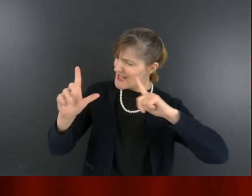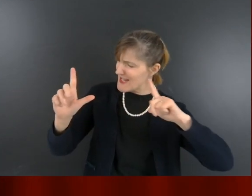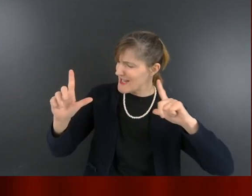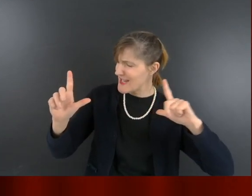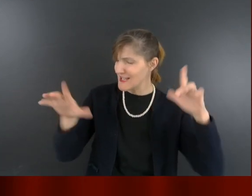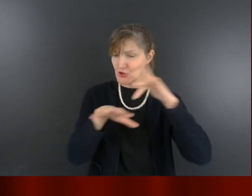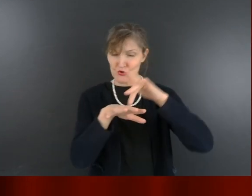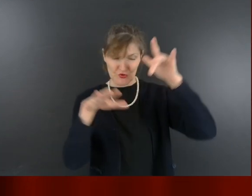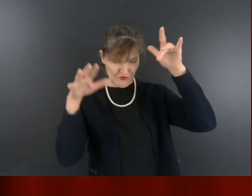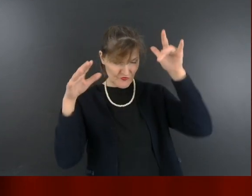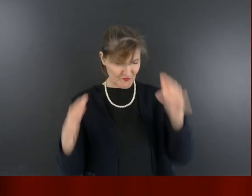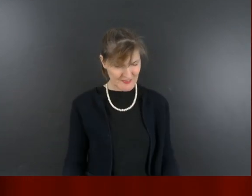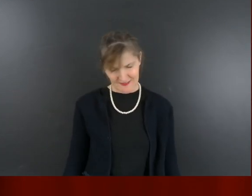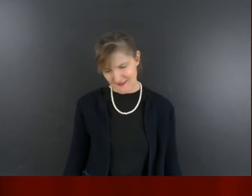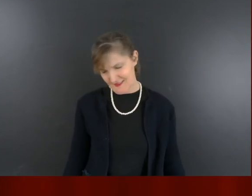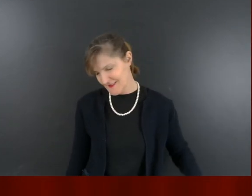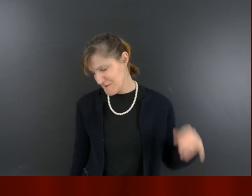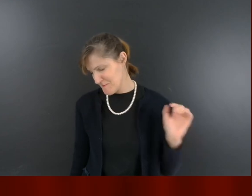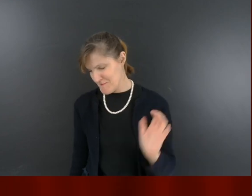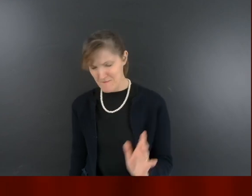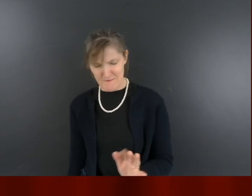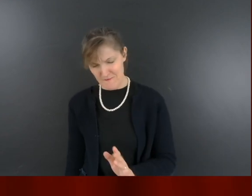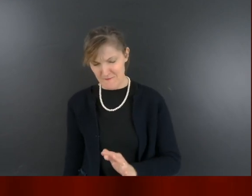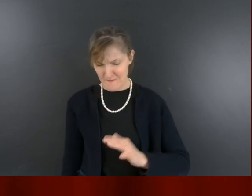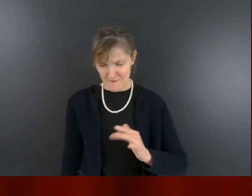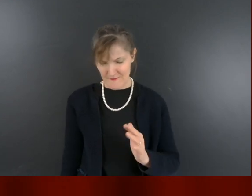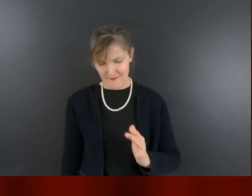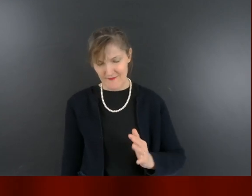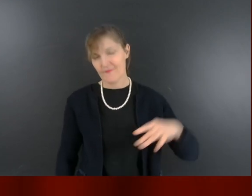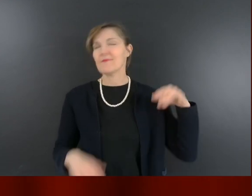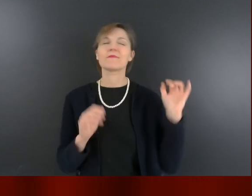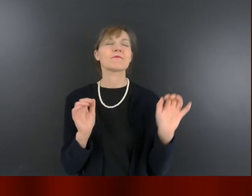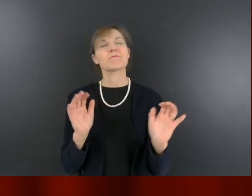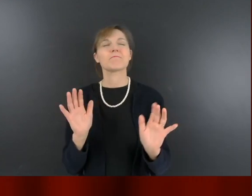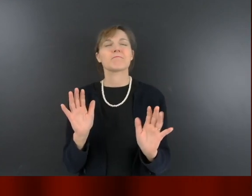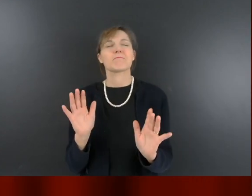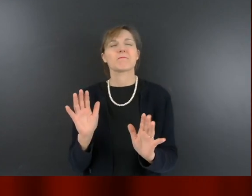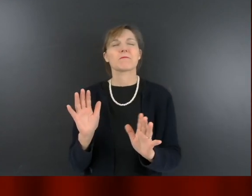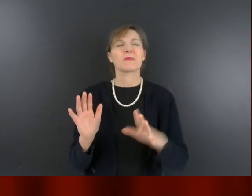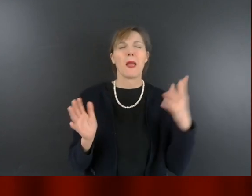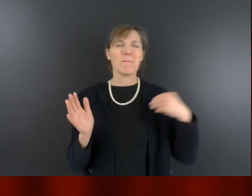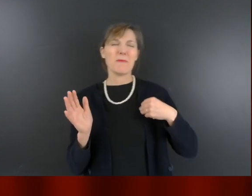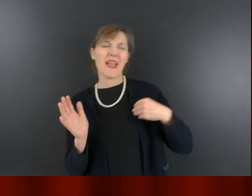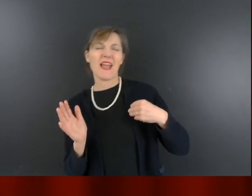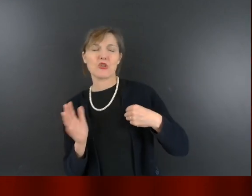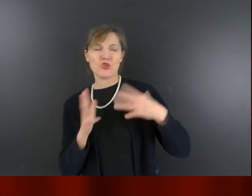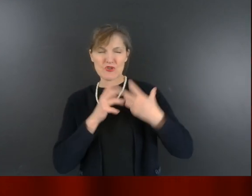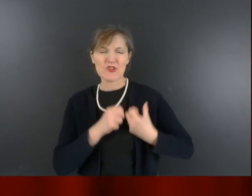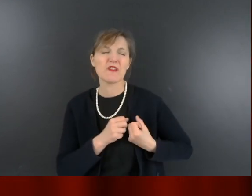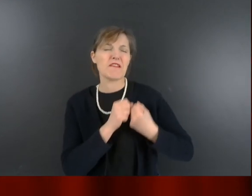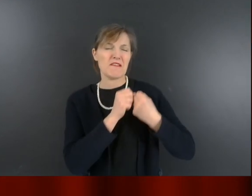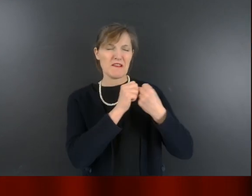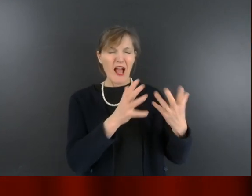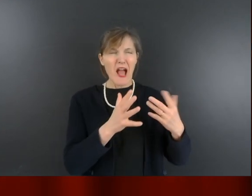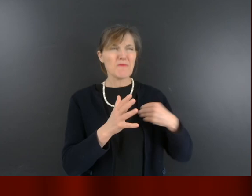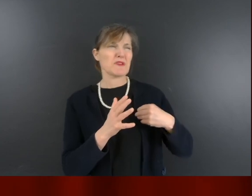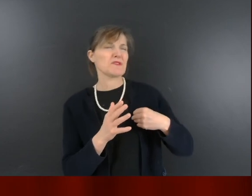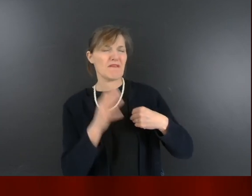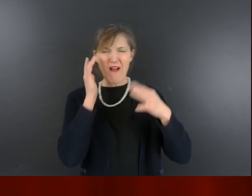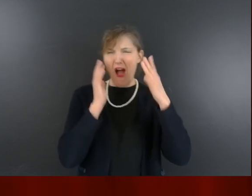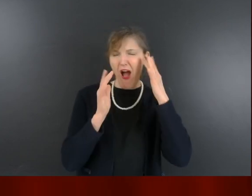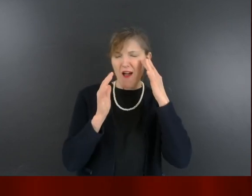de tout péché qui me